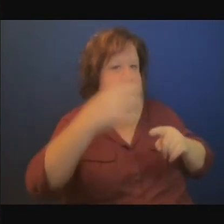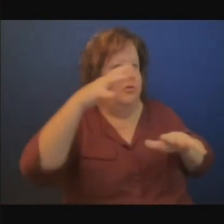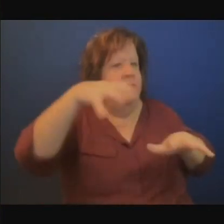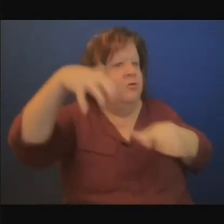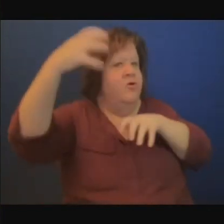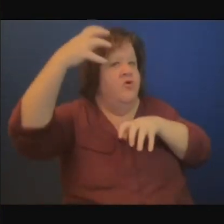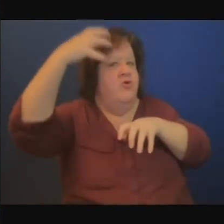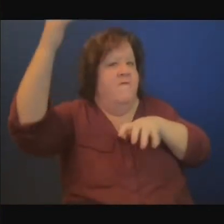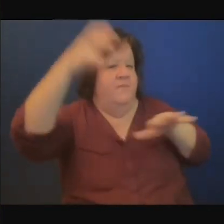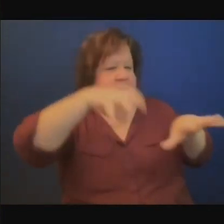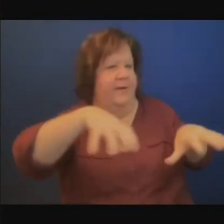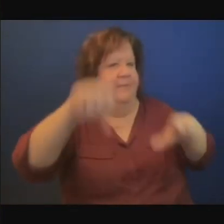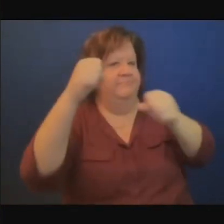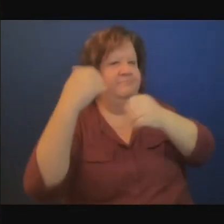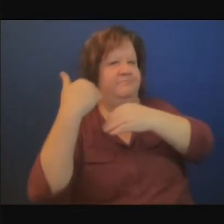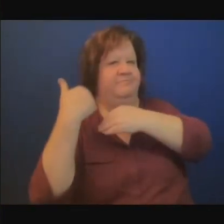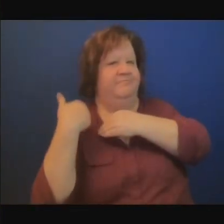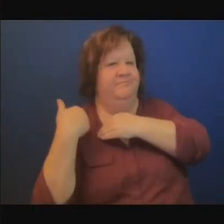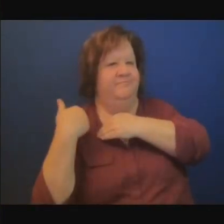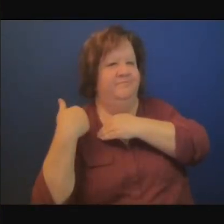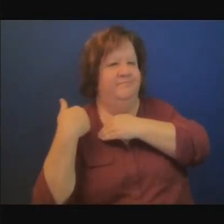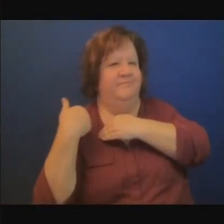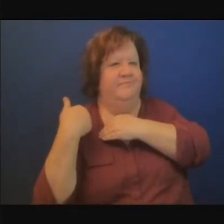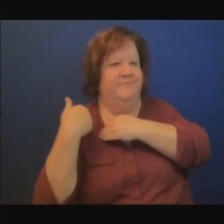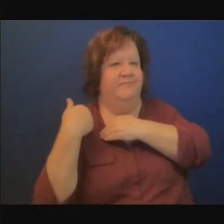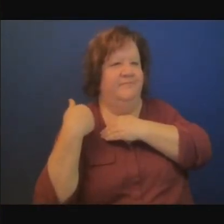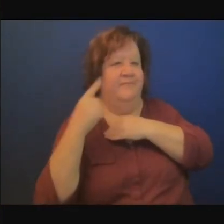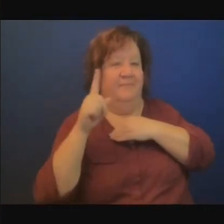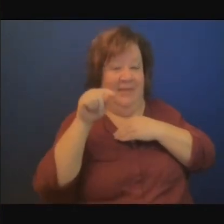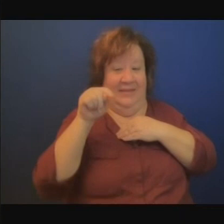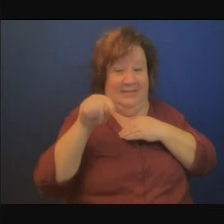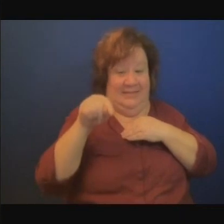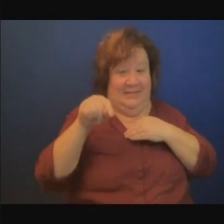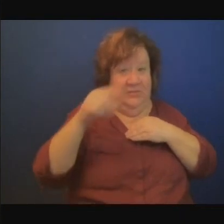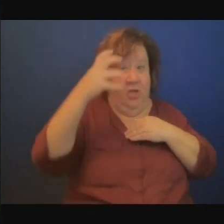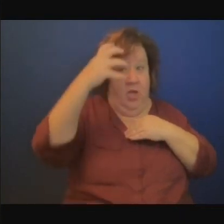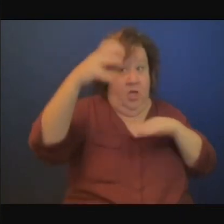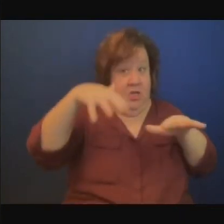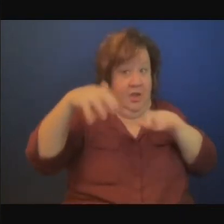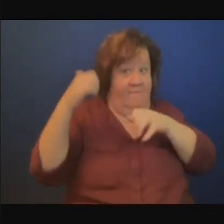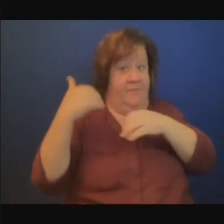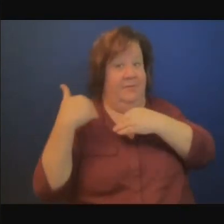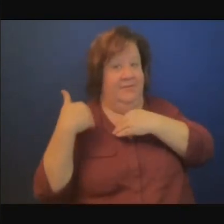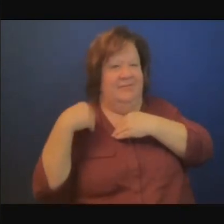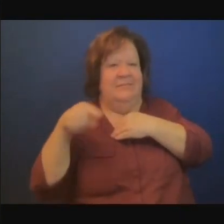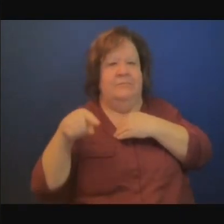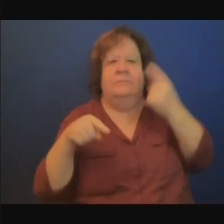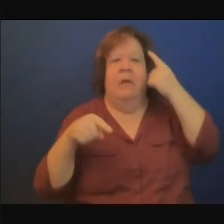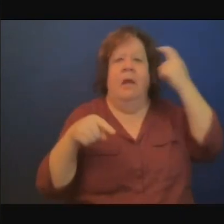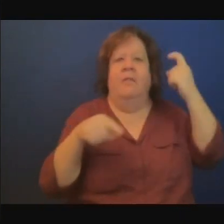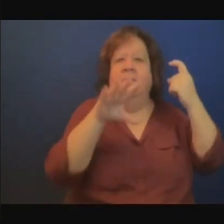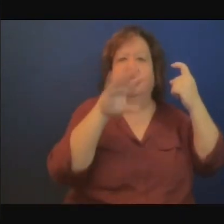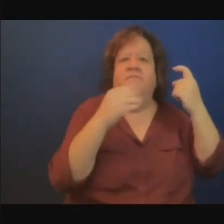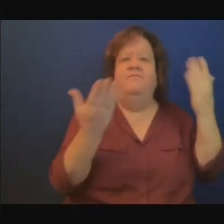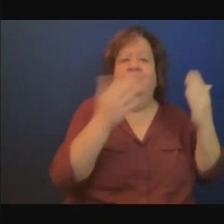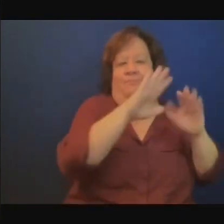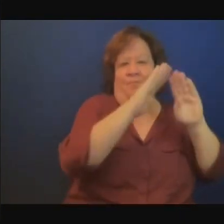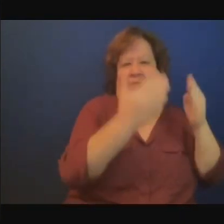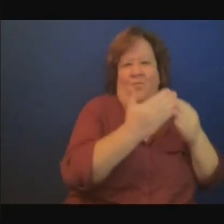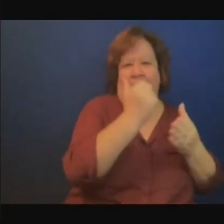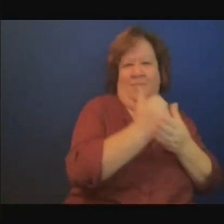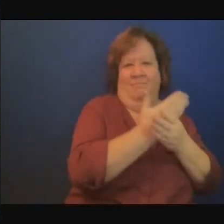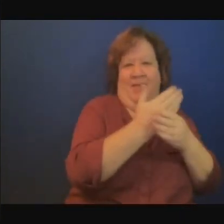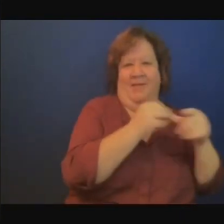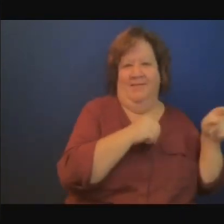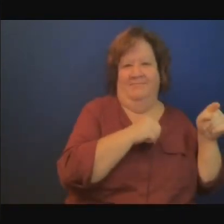mondiale et donc au bout de 7 ans si le gouvernement ne peut pas racheter le prêt si la banque locale veut quitter le projet